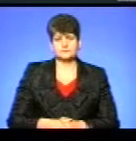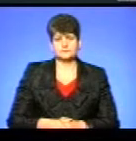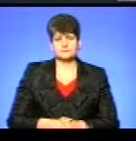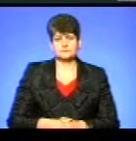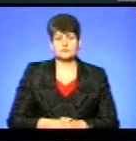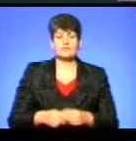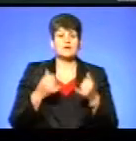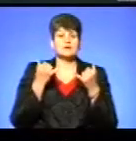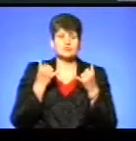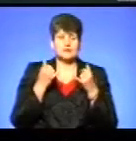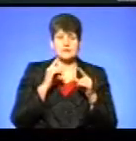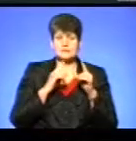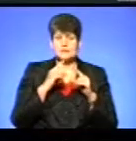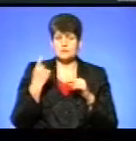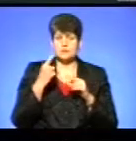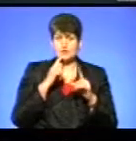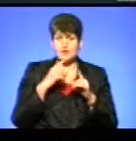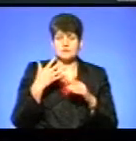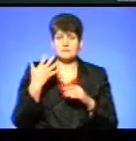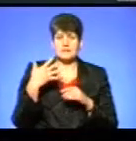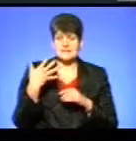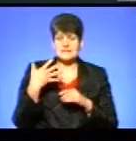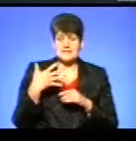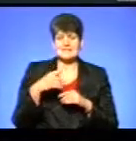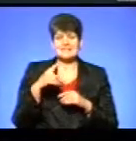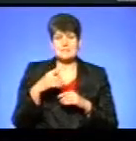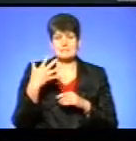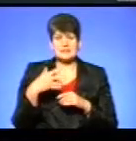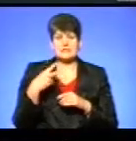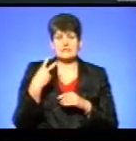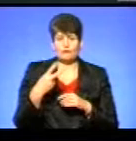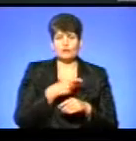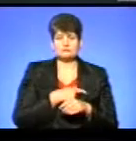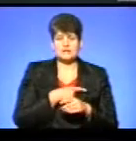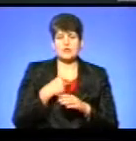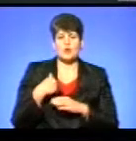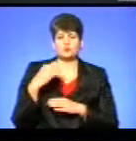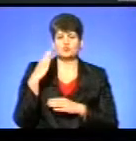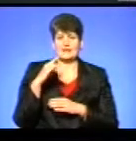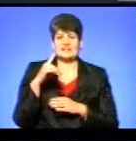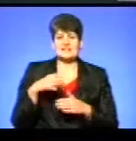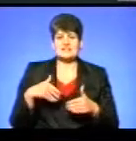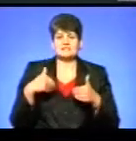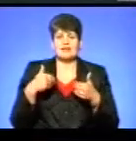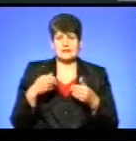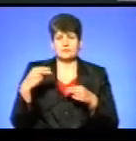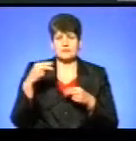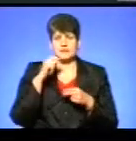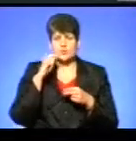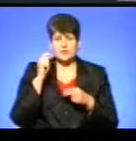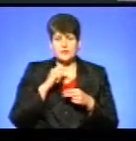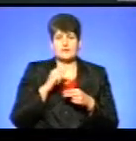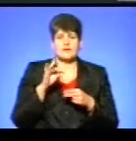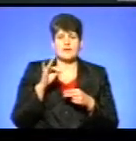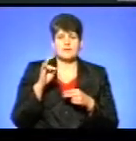Сьогодні на сесії обласної ради 50 із 52 депутатів проголосували за звернення до президента України та